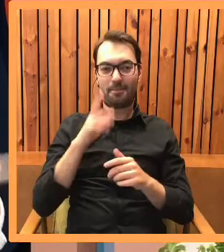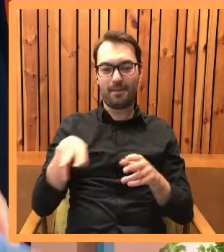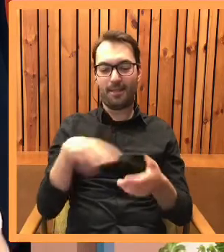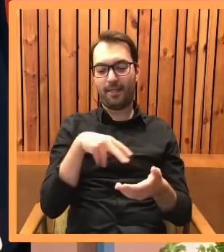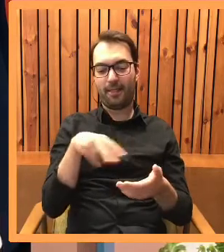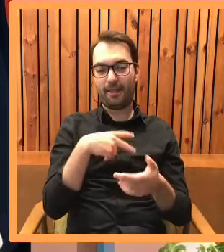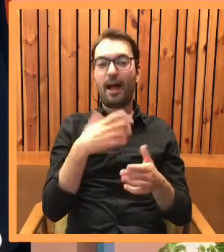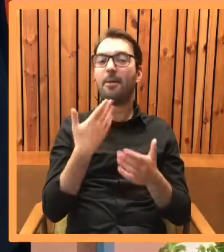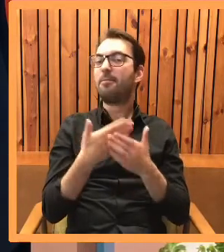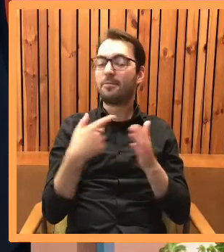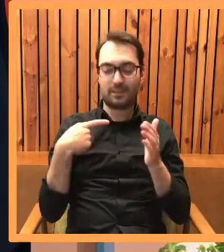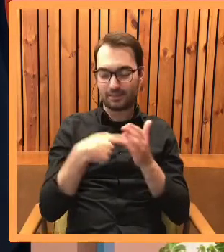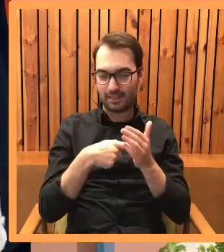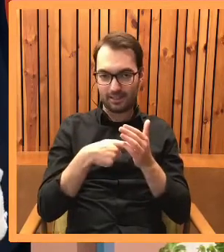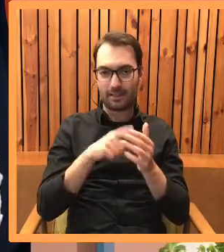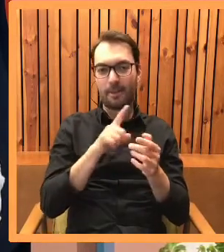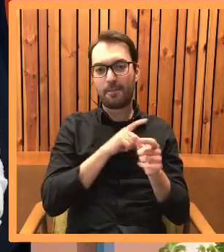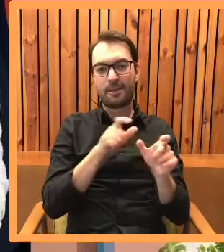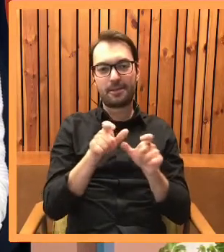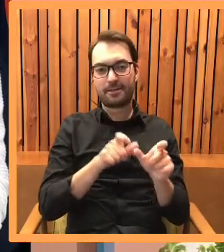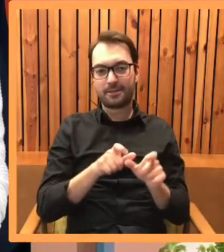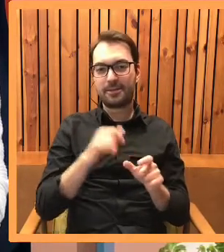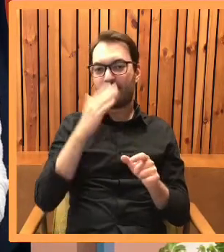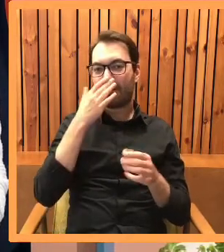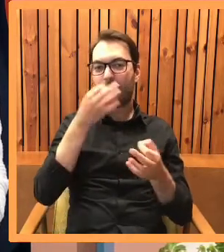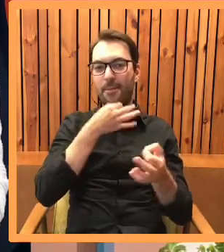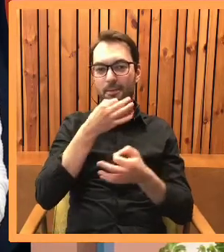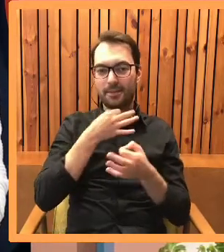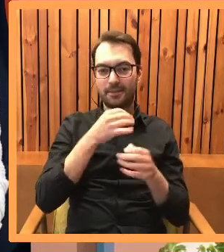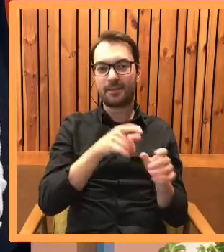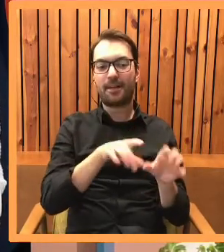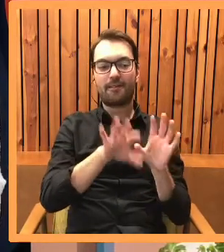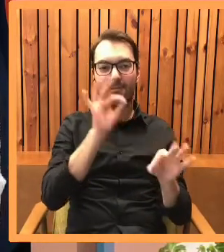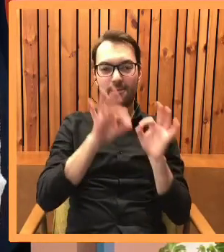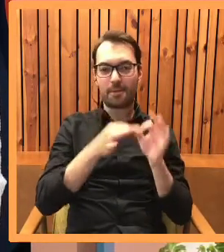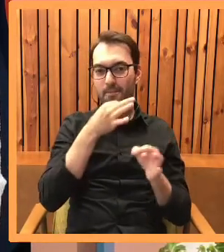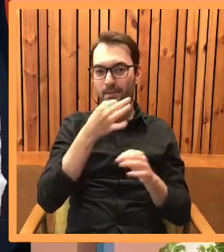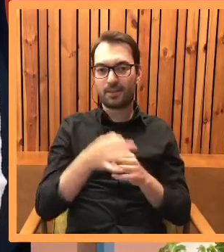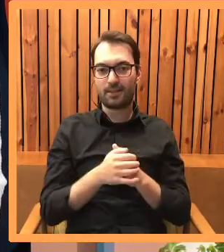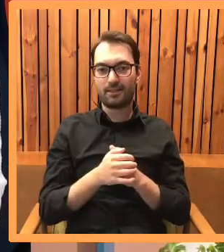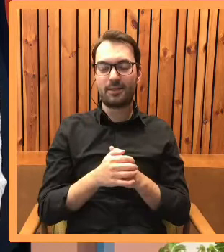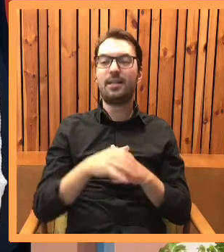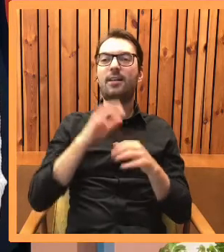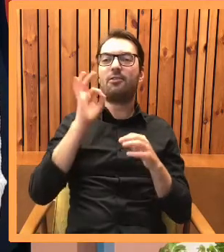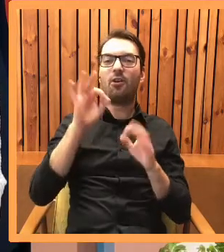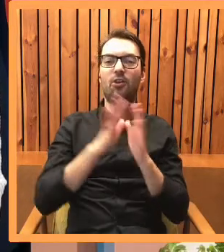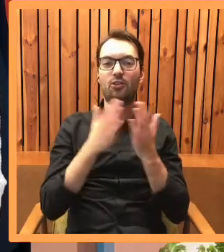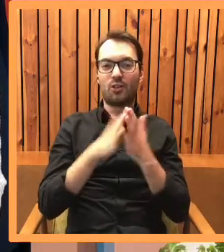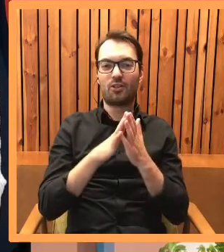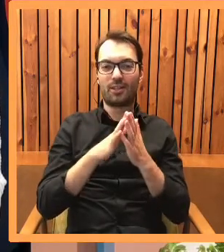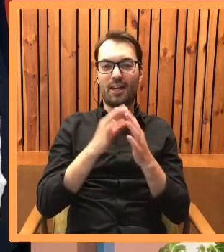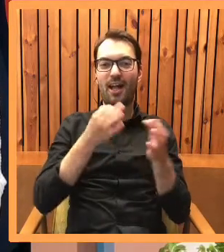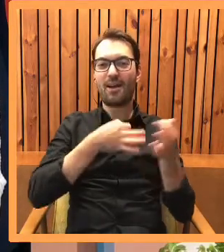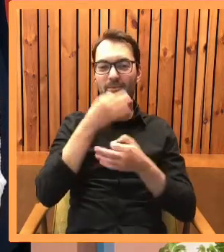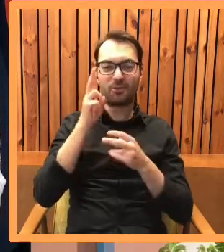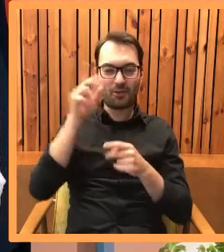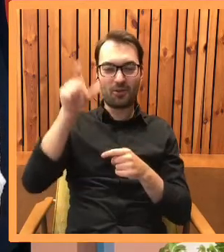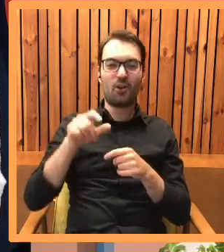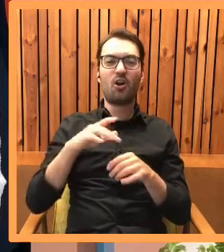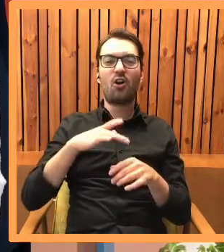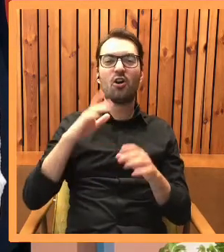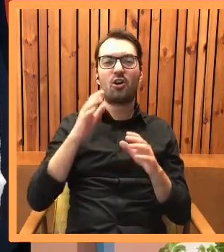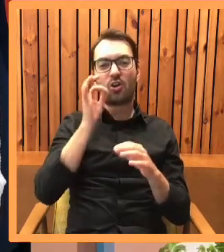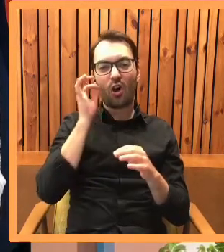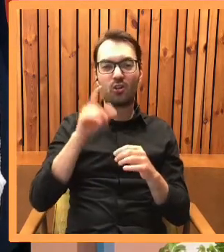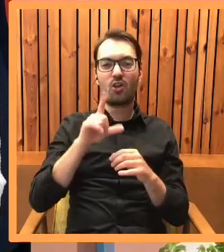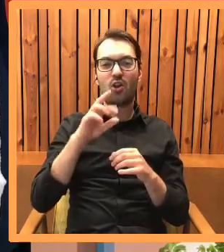zerkać tylko i wyłącznie po to, żeby mieć kontakt z Państwem i zaglądać po pytania. Kasiu, narrator Twojej książki, czyli Kot Lord, mówi, że